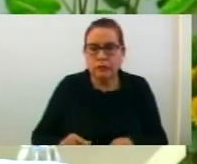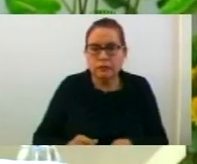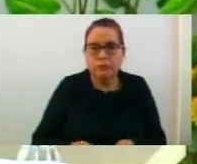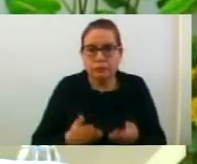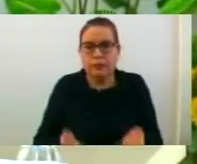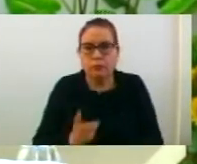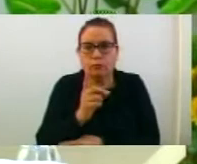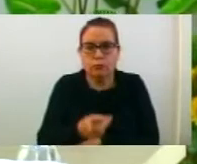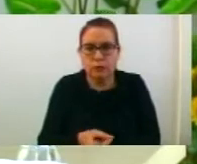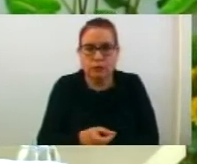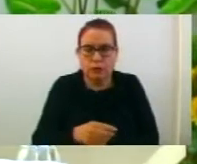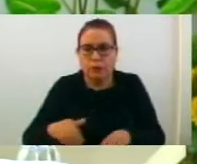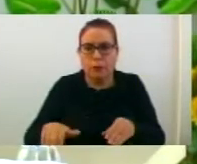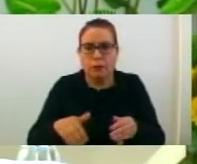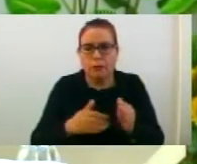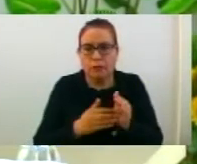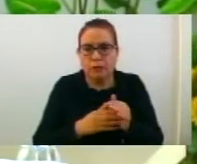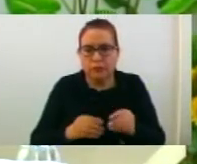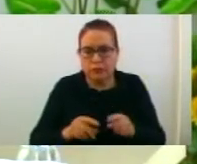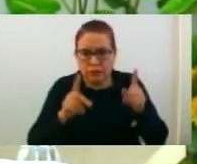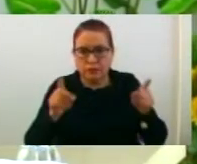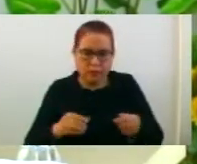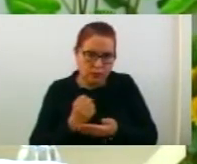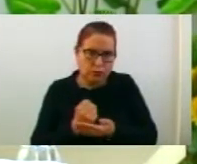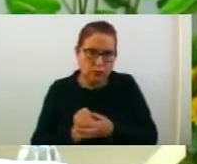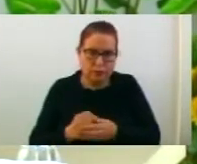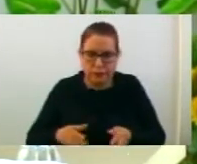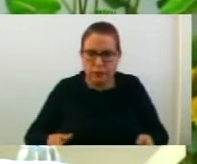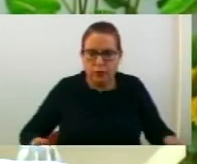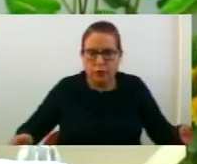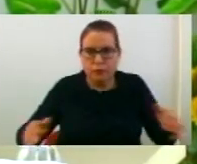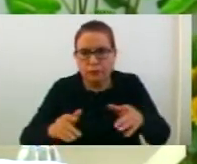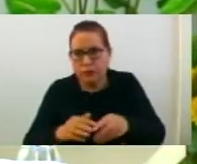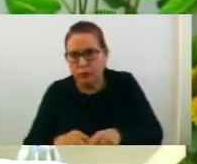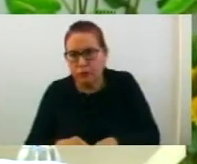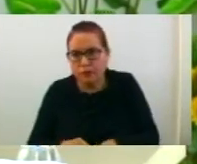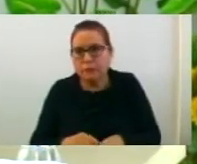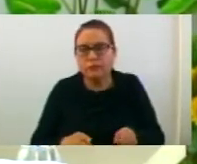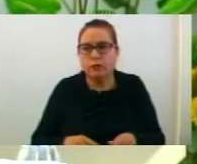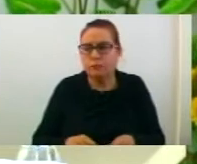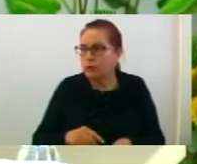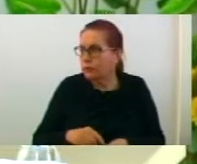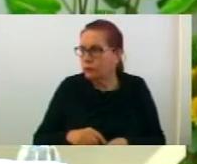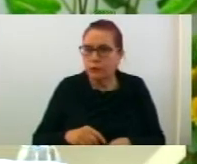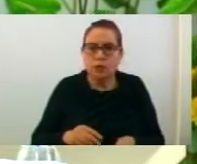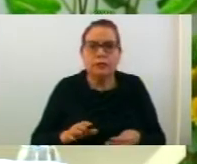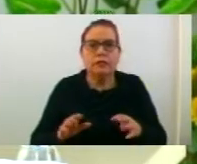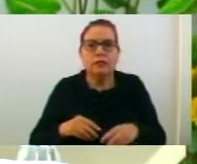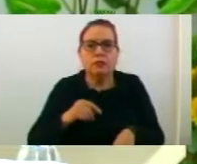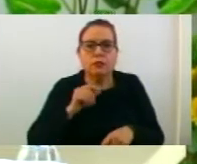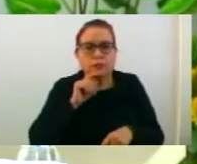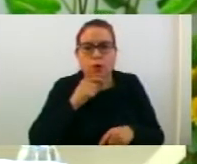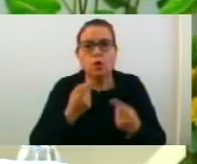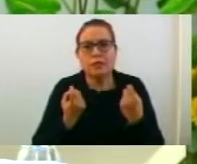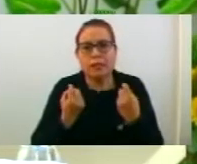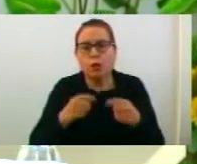утвърдуване потреба от донесуване на урбанишко-планска документация за прошируване на планския обхват за КП број 980 као